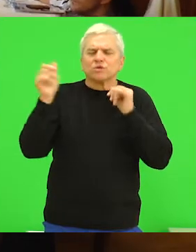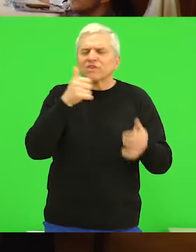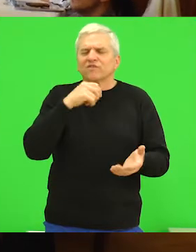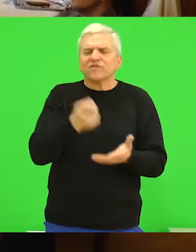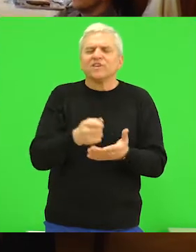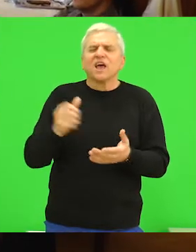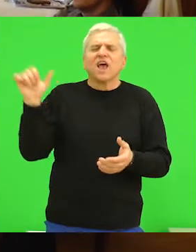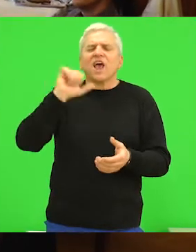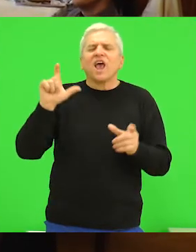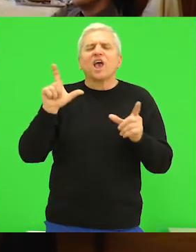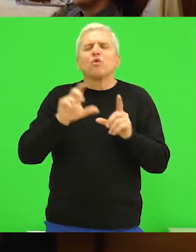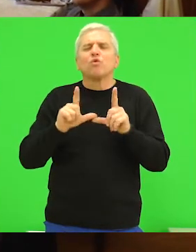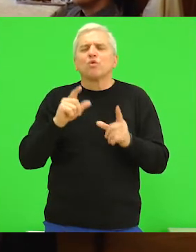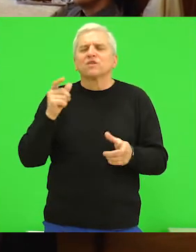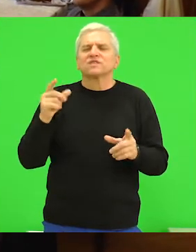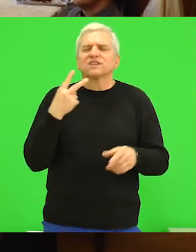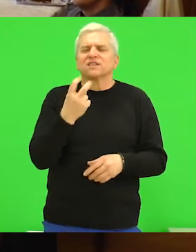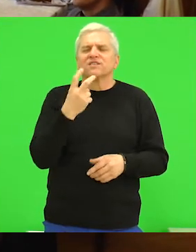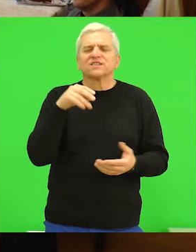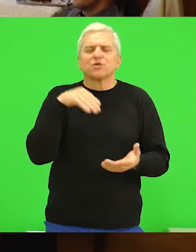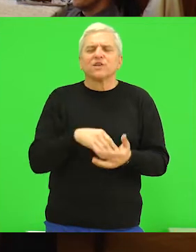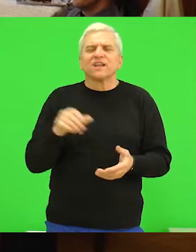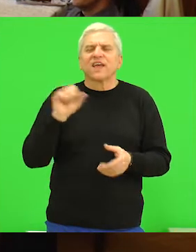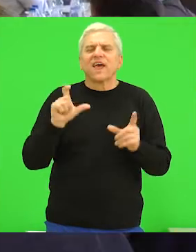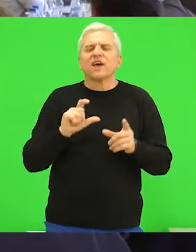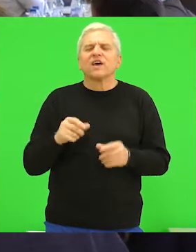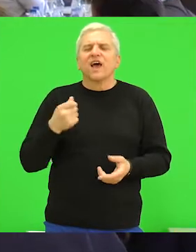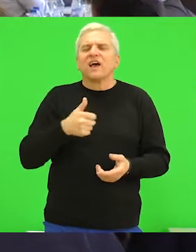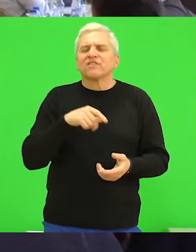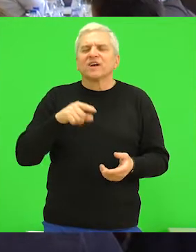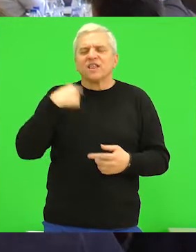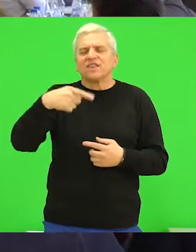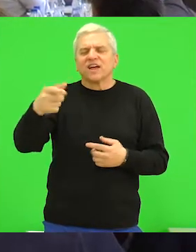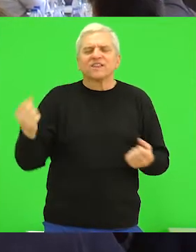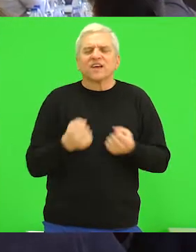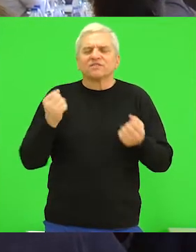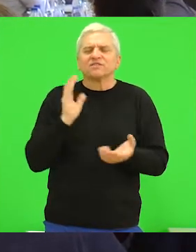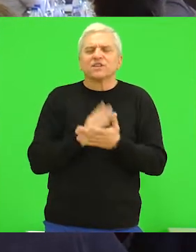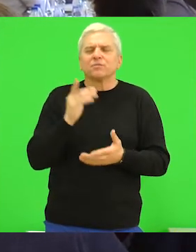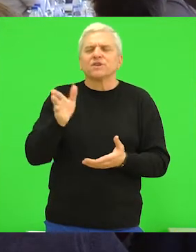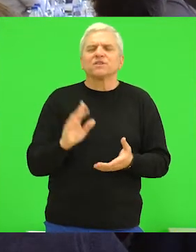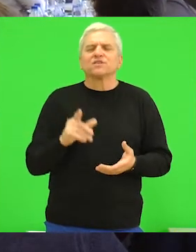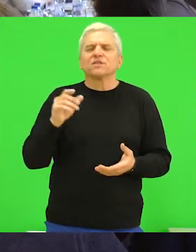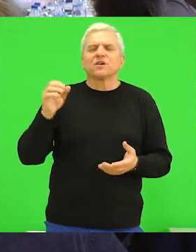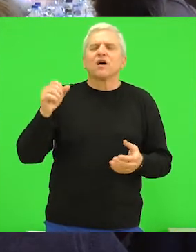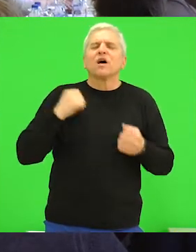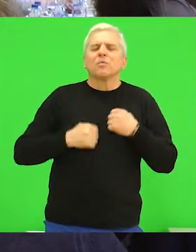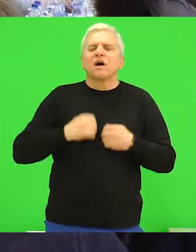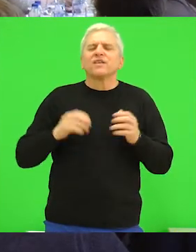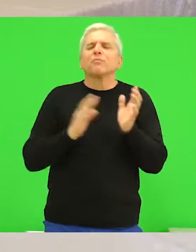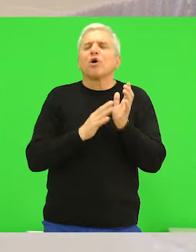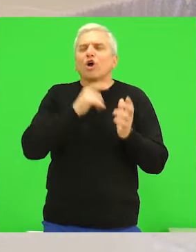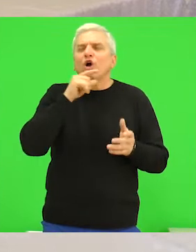finansira Evropska unija sa oko 200.000 evra. Naredne tematske radionice bit će održane u Banji